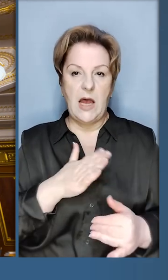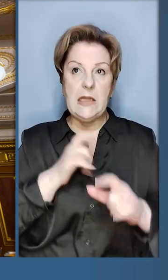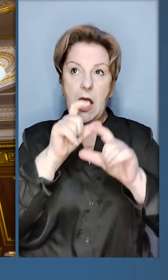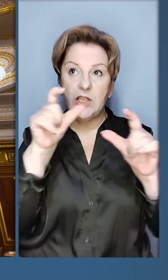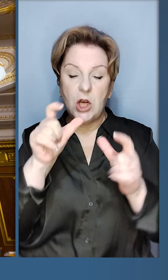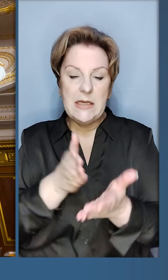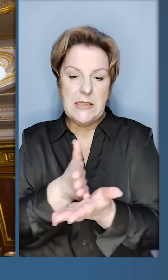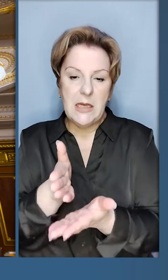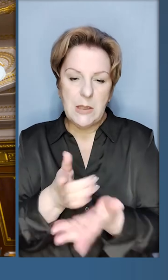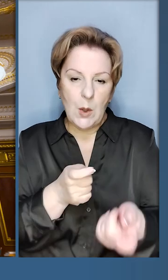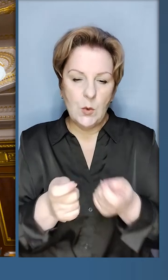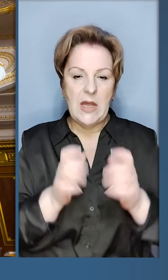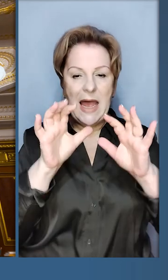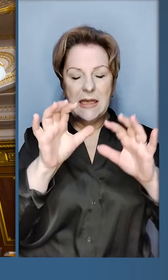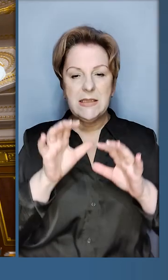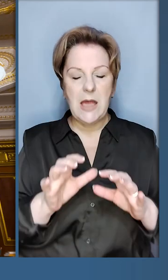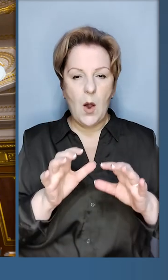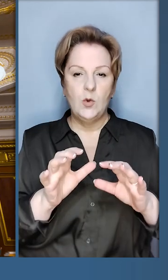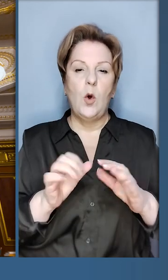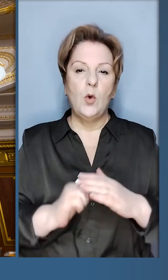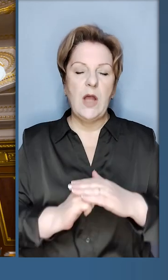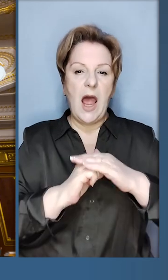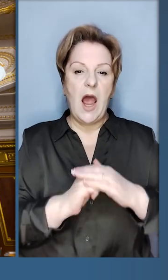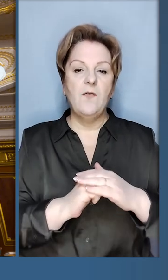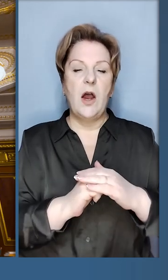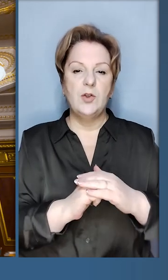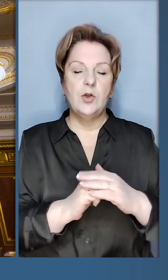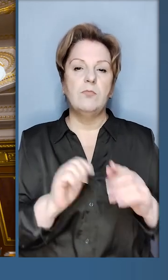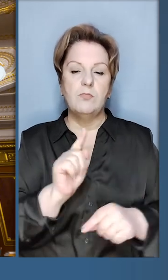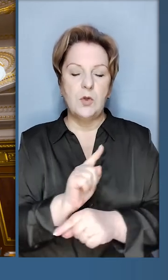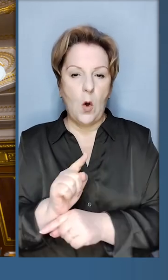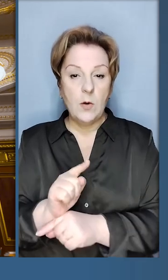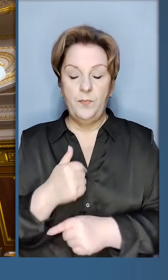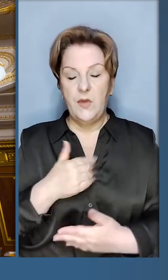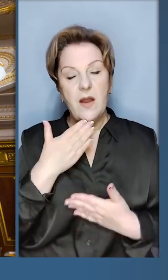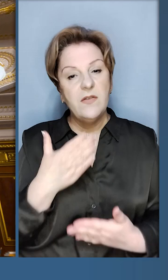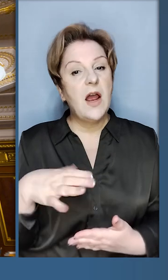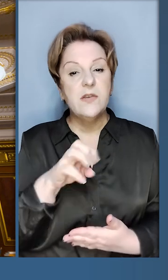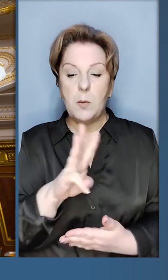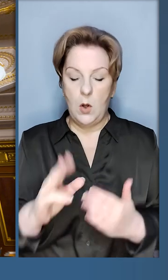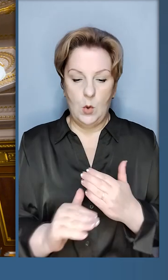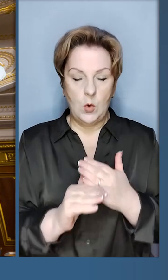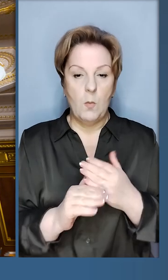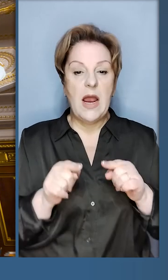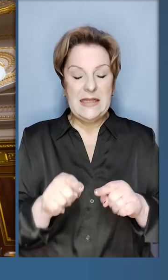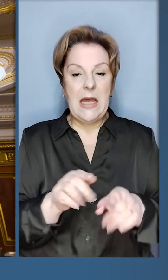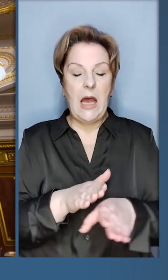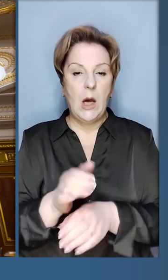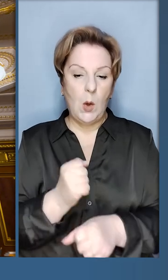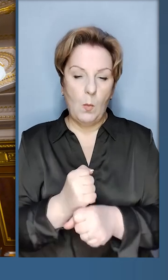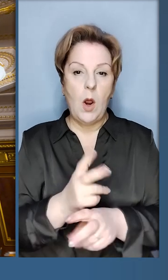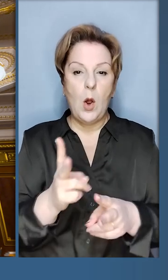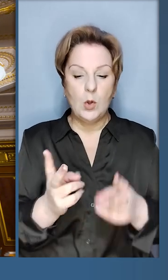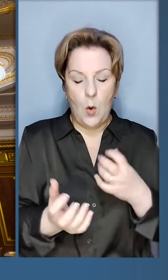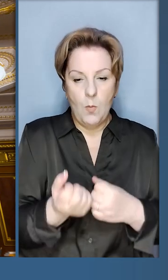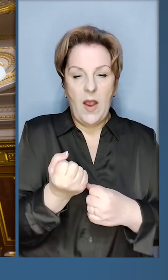наші інституції, наші законодавчі норми. І я вдячний усім, хто допомагає це робити,